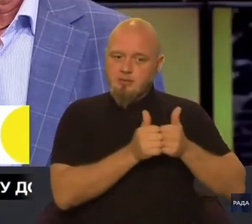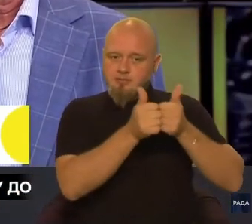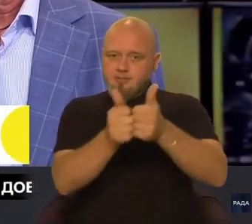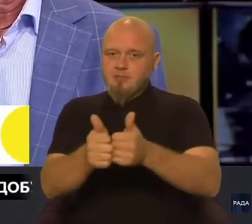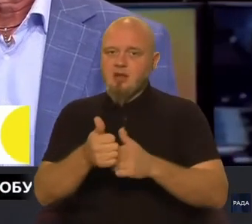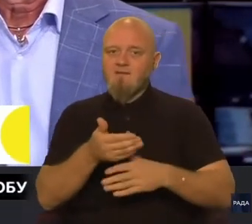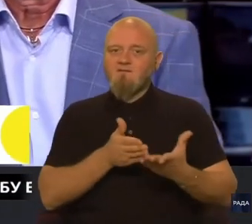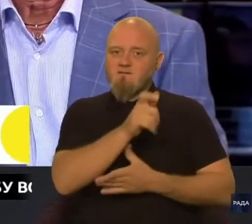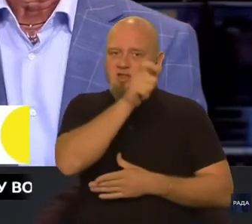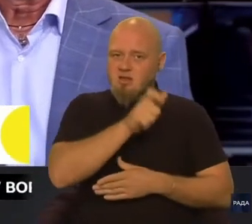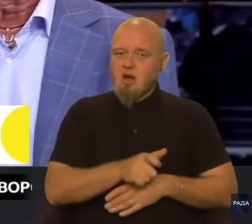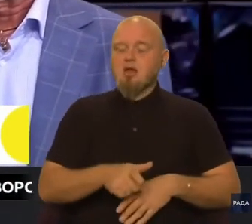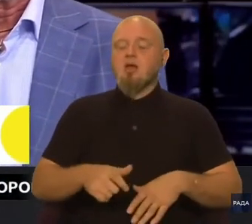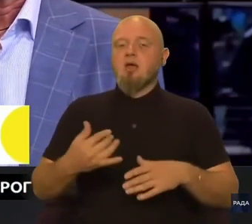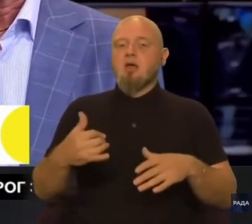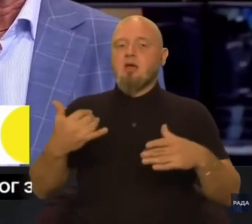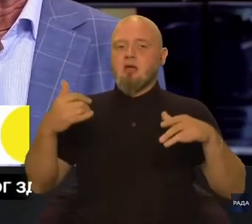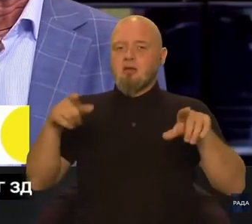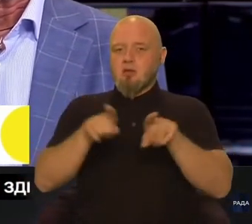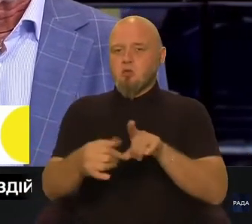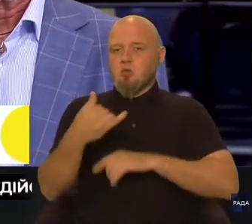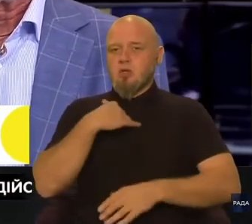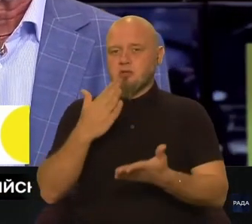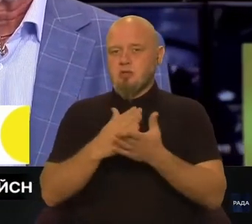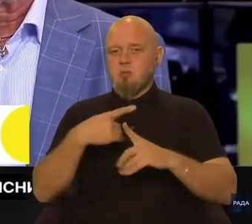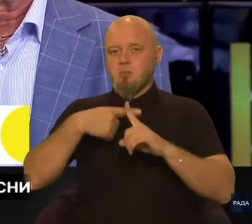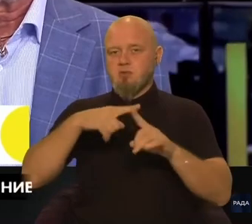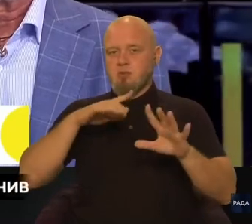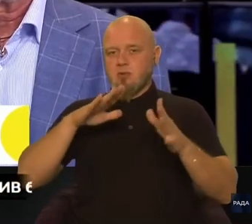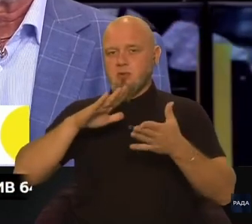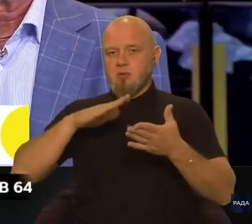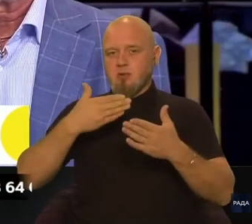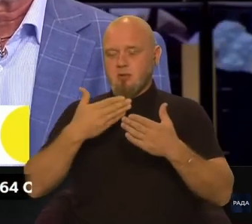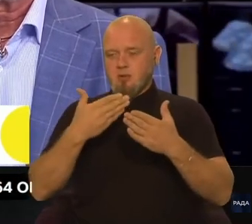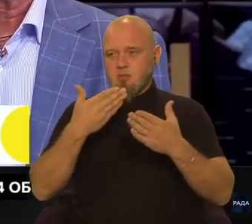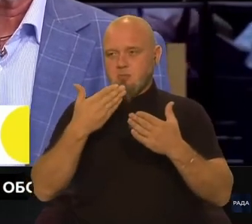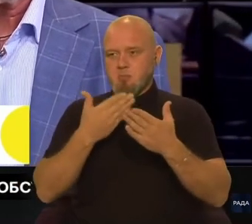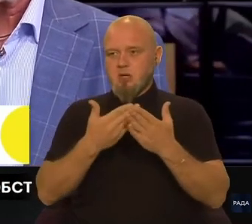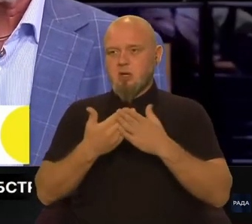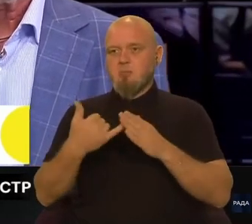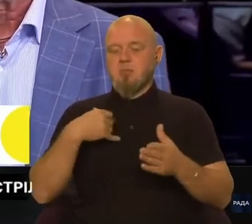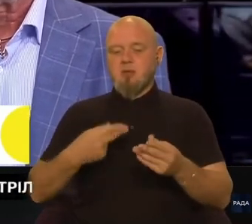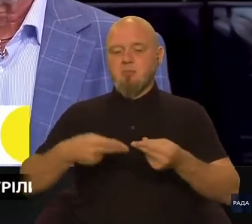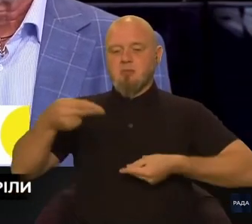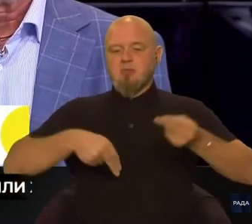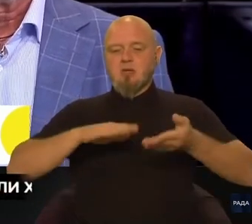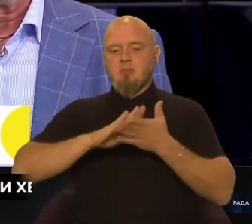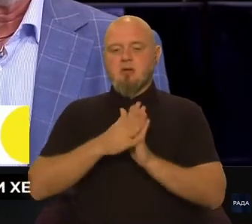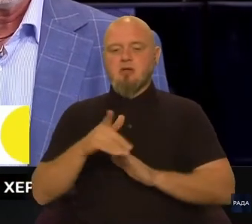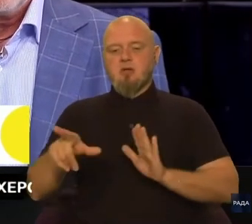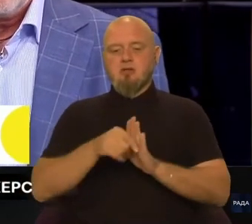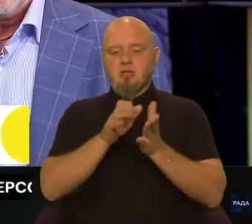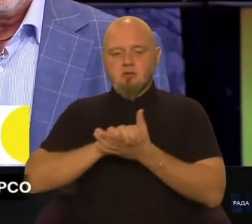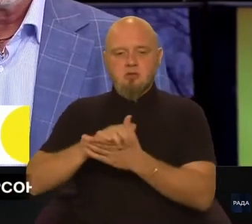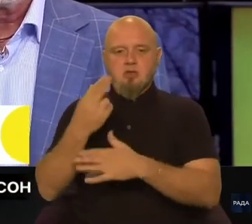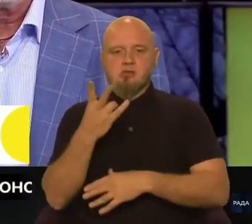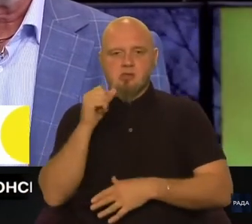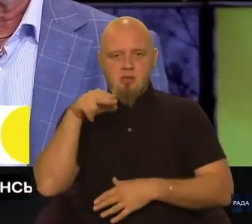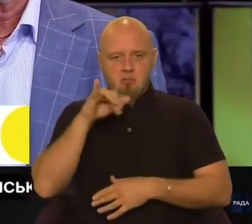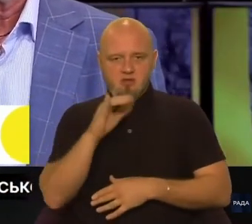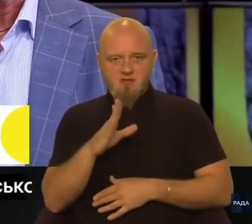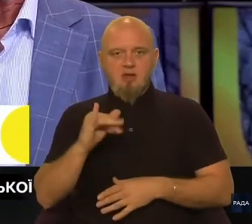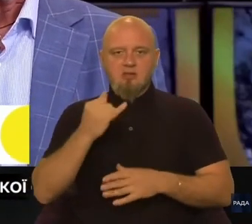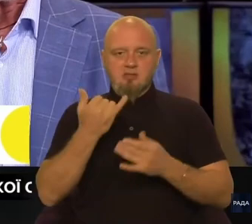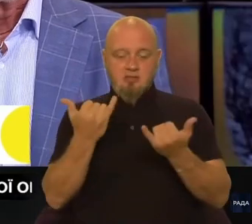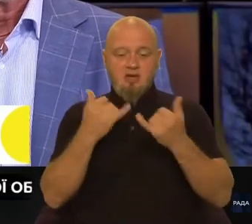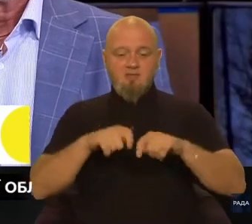нас також є вже позитивні приклади. Ми писали меморандуми з асоціації ЦНАПів і зараз активно відкриваємо ветеранські вікна у